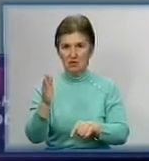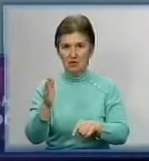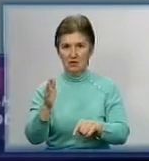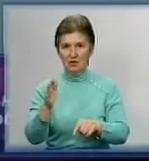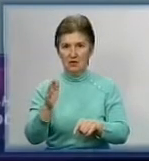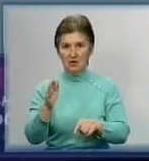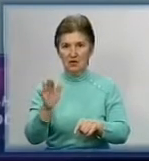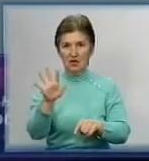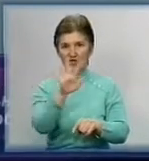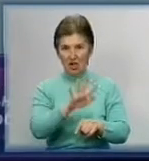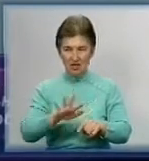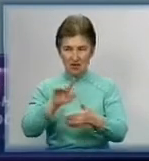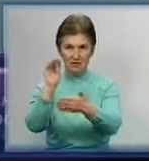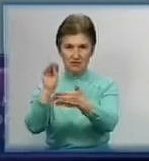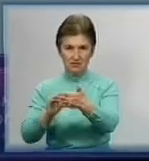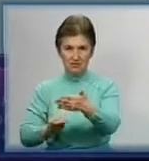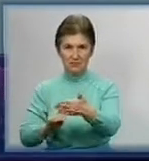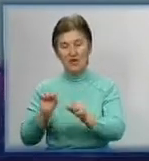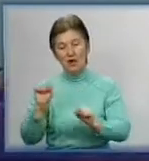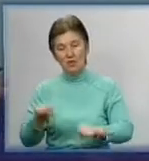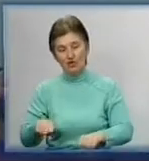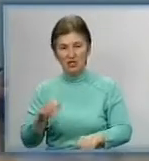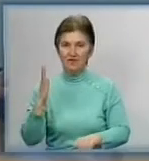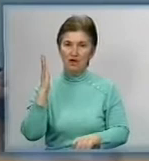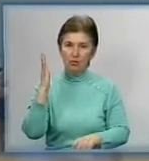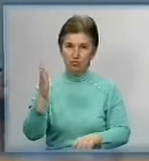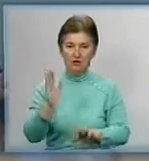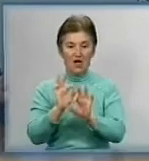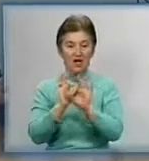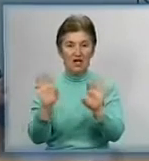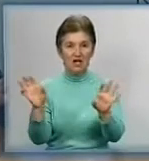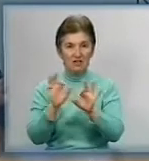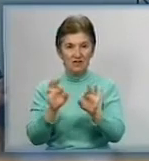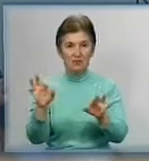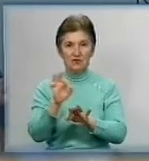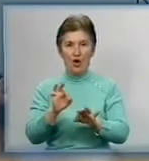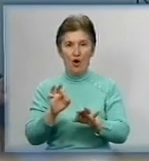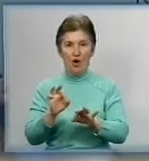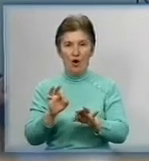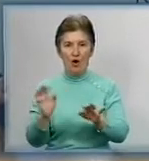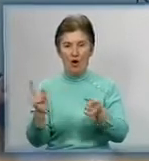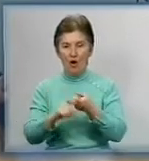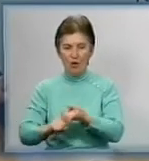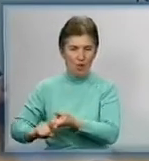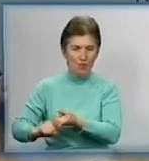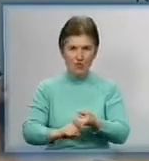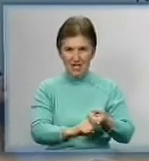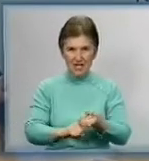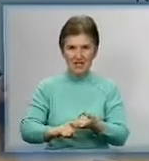про старові дані присоединяться. Це можлива буде інформація про комунікації, мережа,